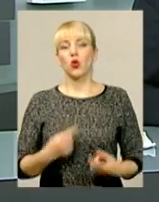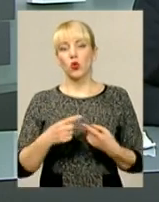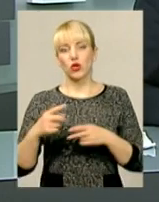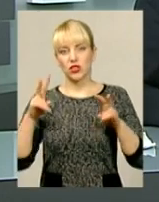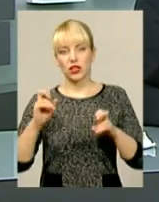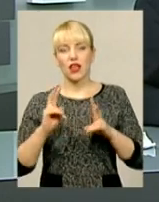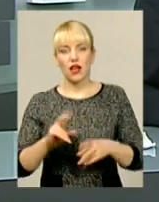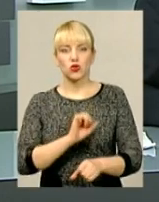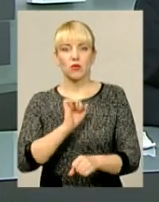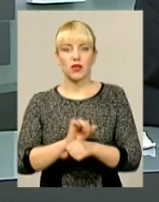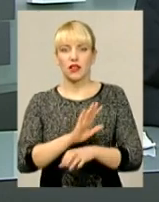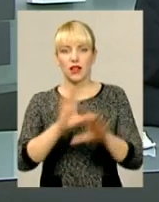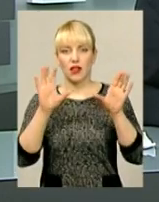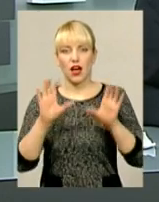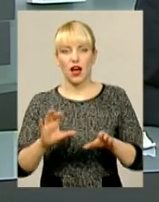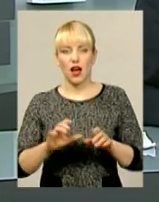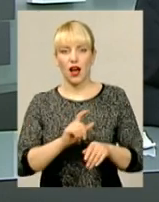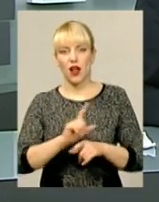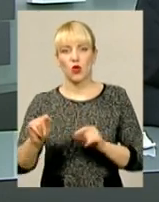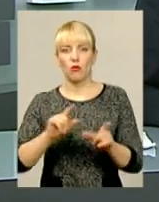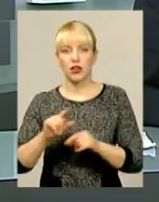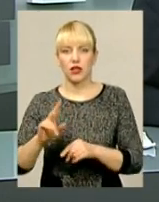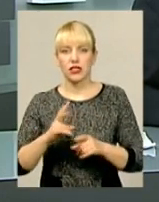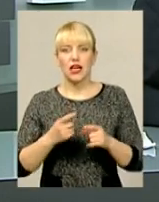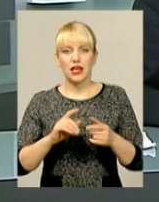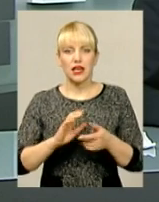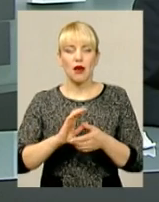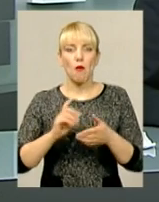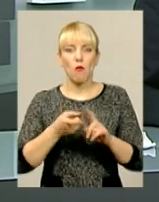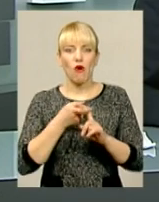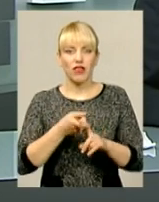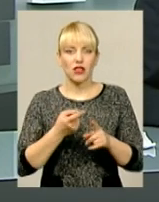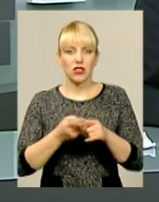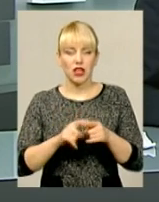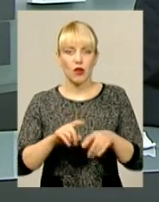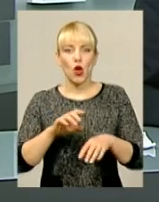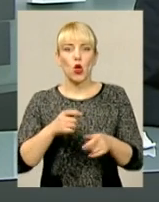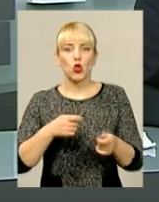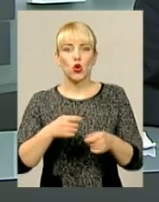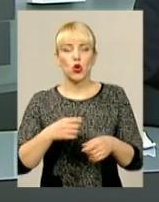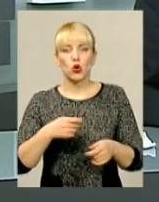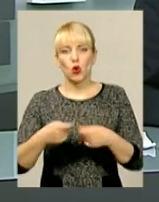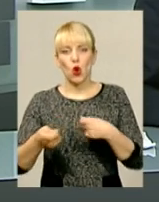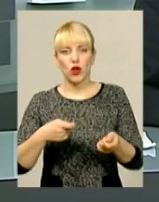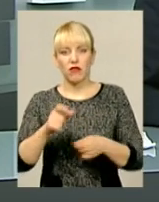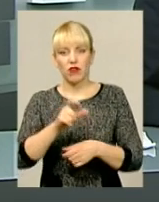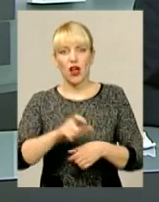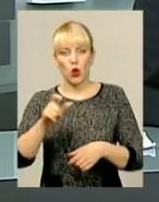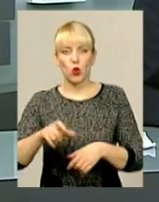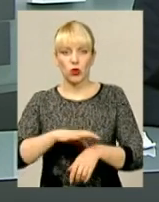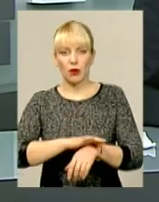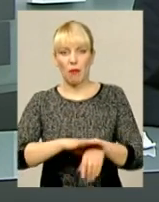тем. Як зупинити нелегальну міграцію та тісно пов'язану з нею проблему торгівлі людьми. Саме цьому навчатимуть у Хмельницькому